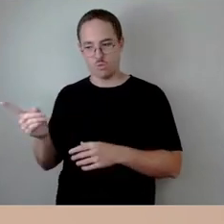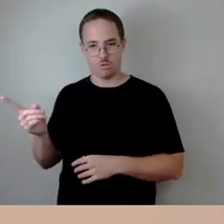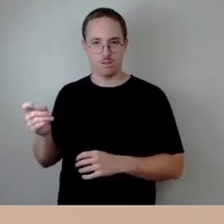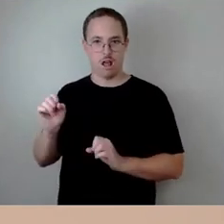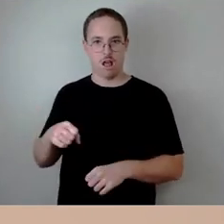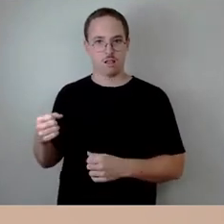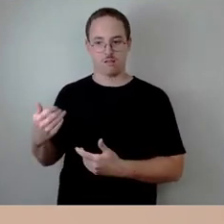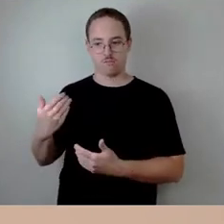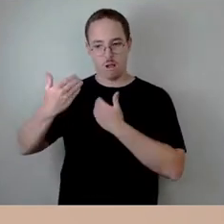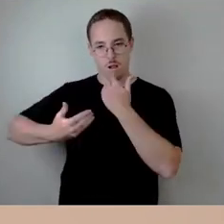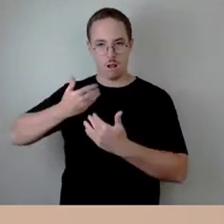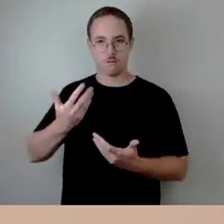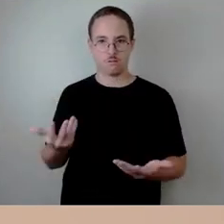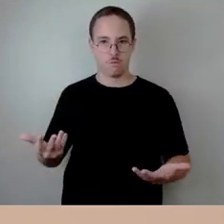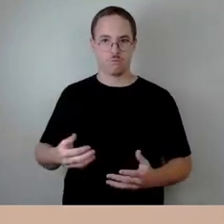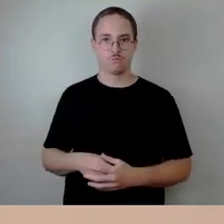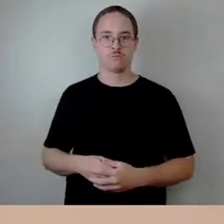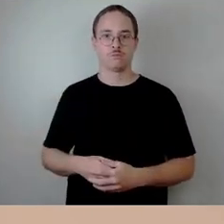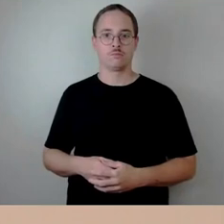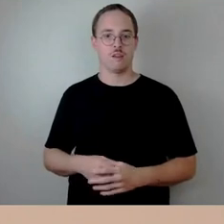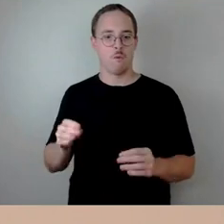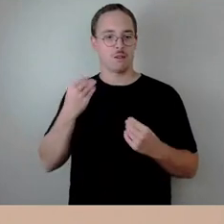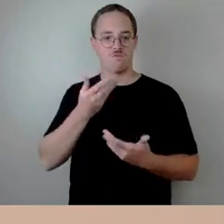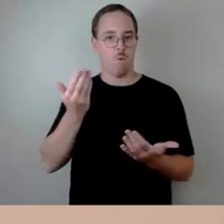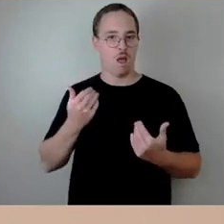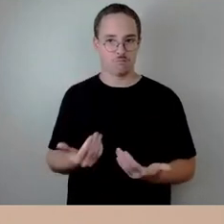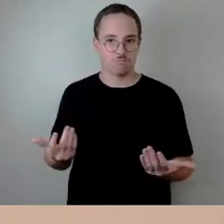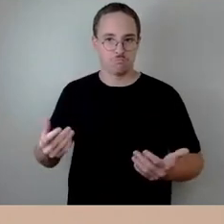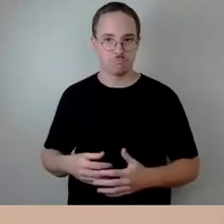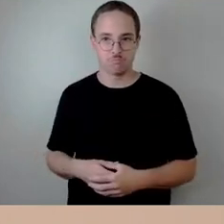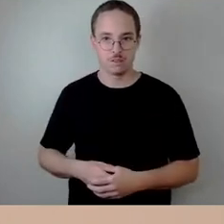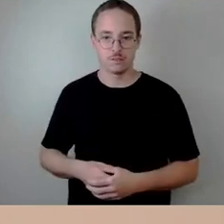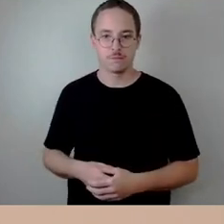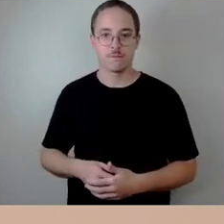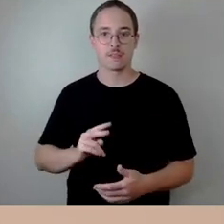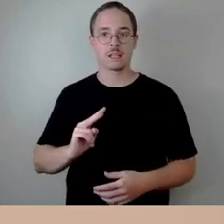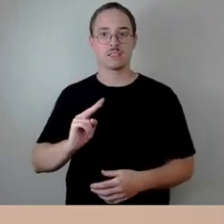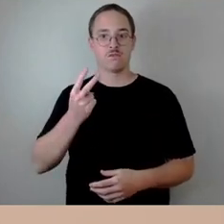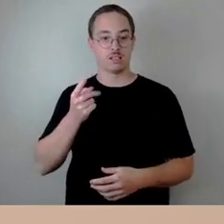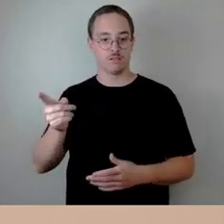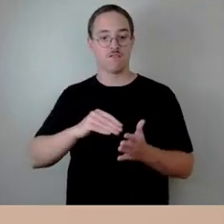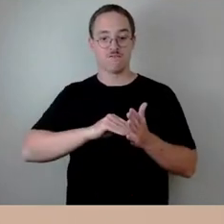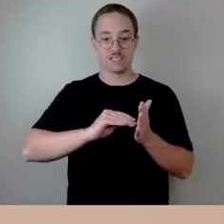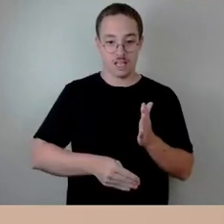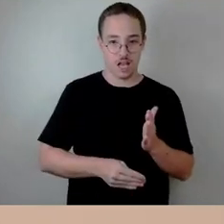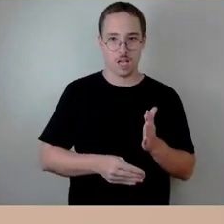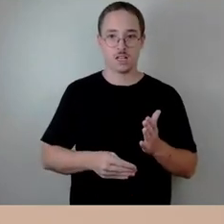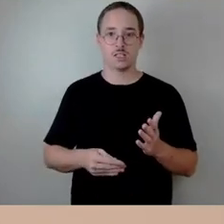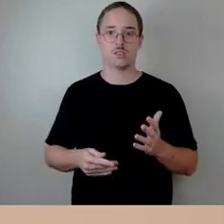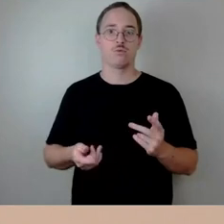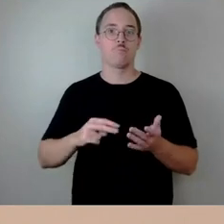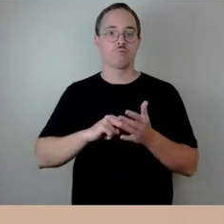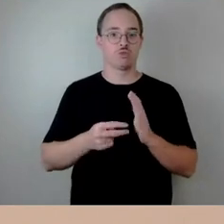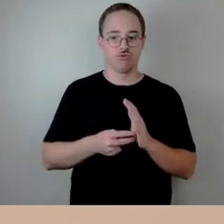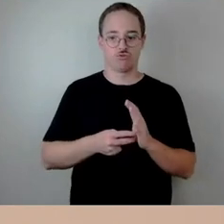haben. Zweitens, wir können unsere Verträge oder die politische Votierung und